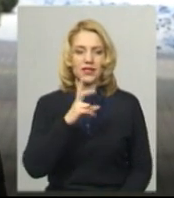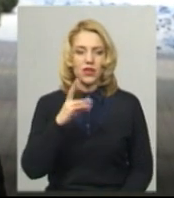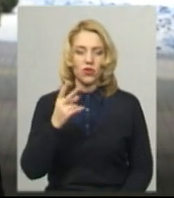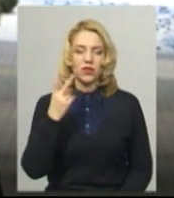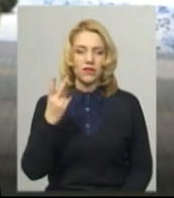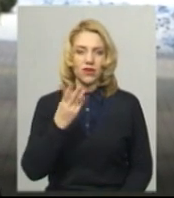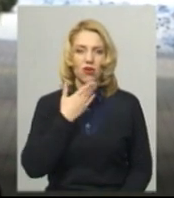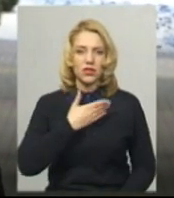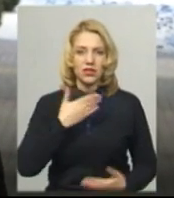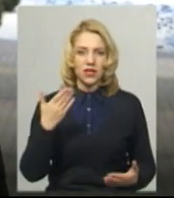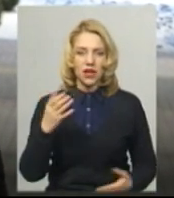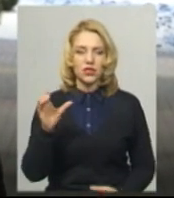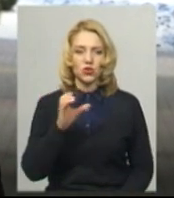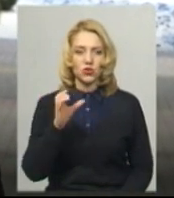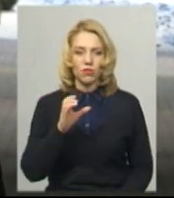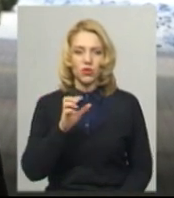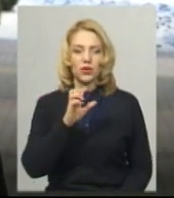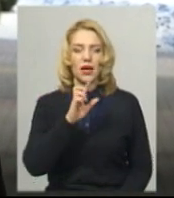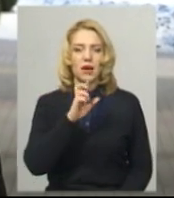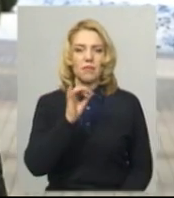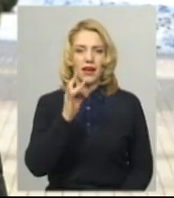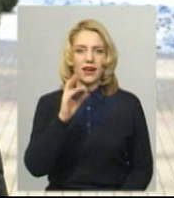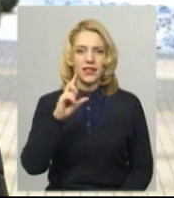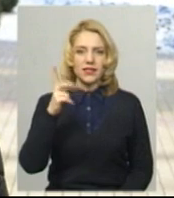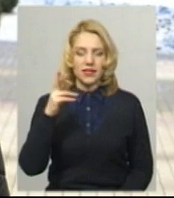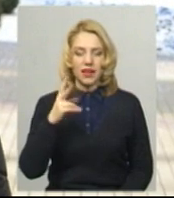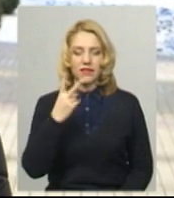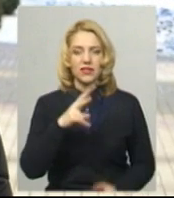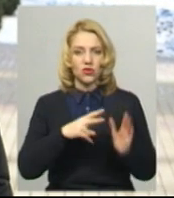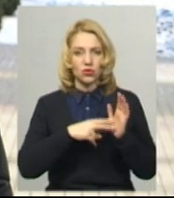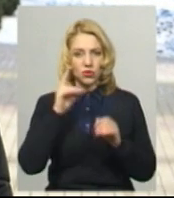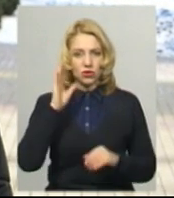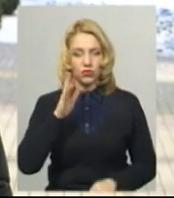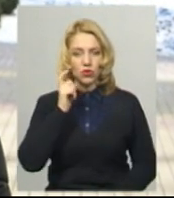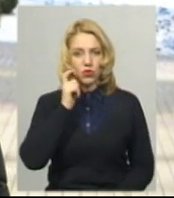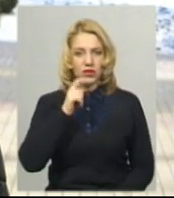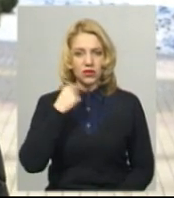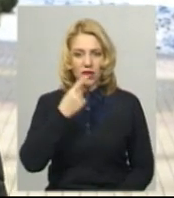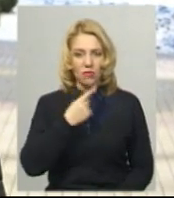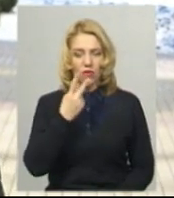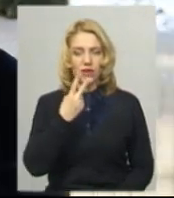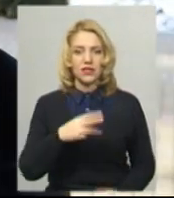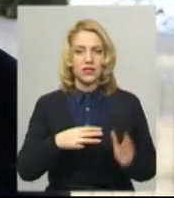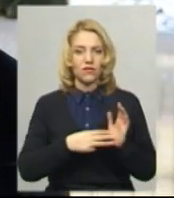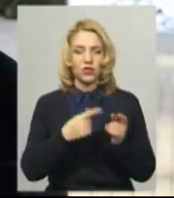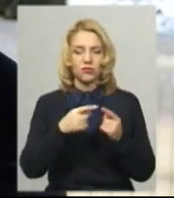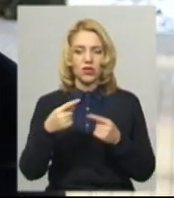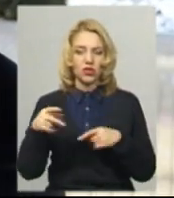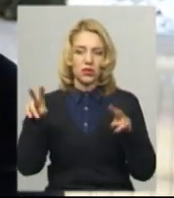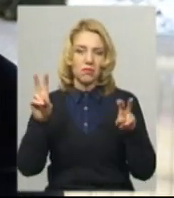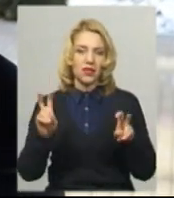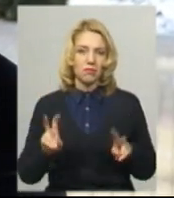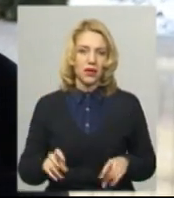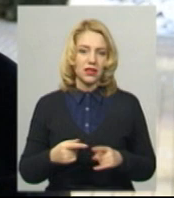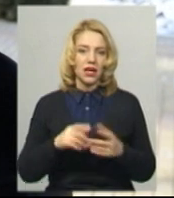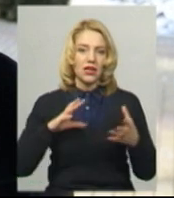березня місяця. 21 числа ми будемо мати українську мову, а 28 всі інші предмети. Результати можна